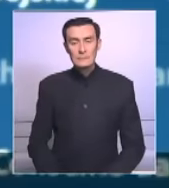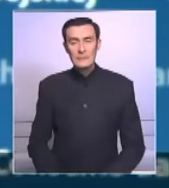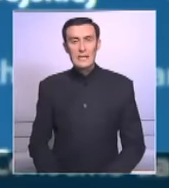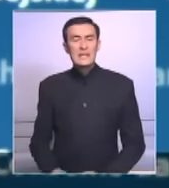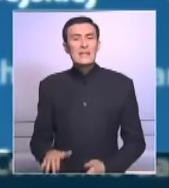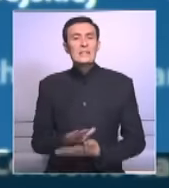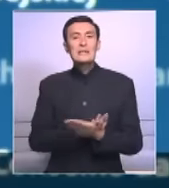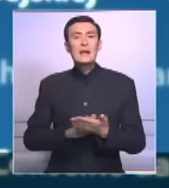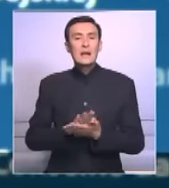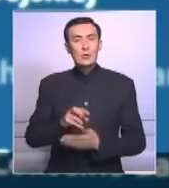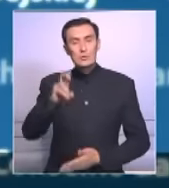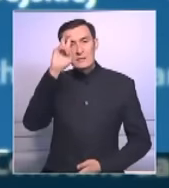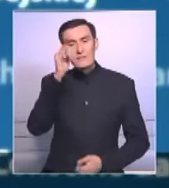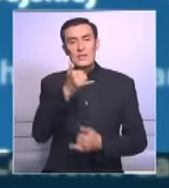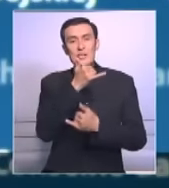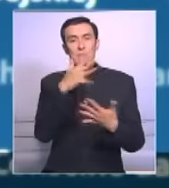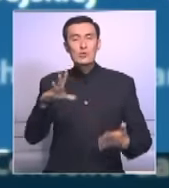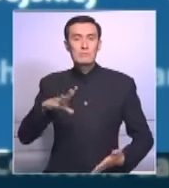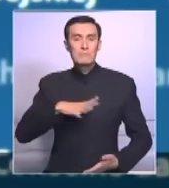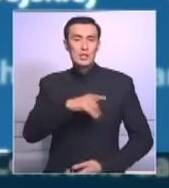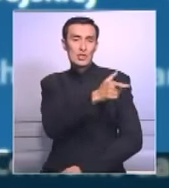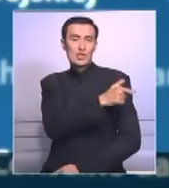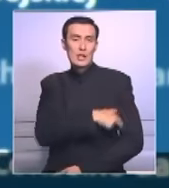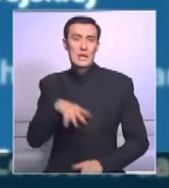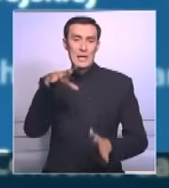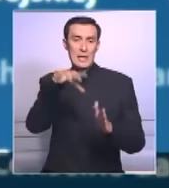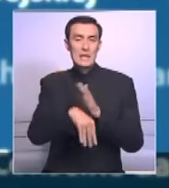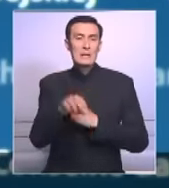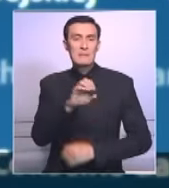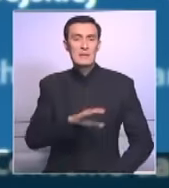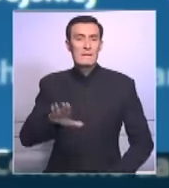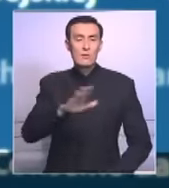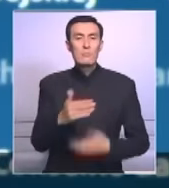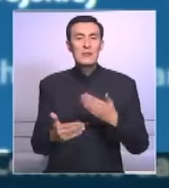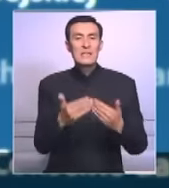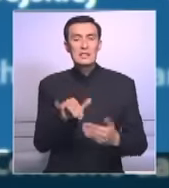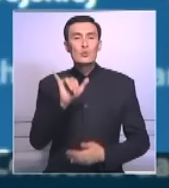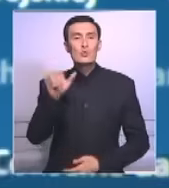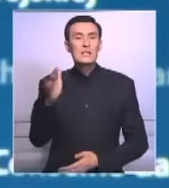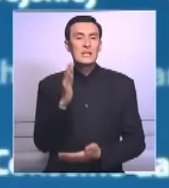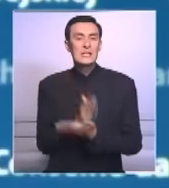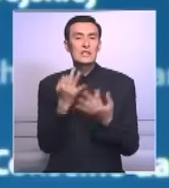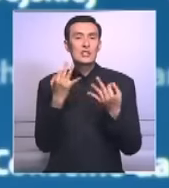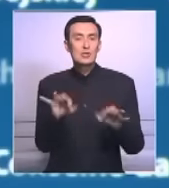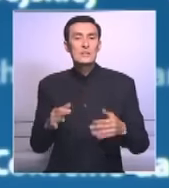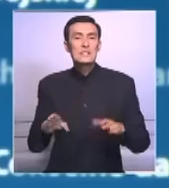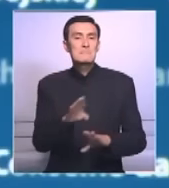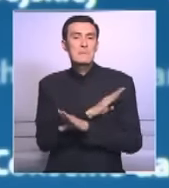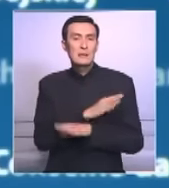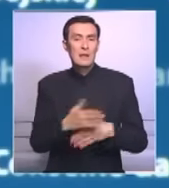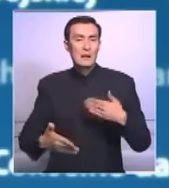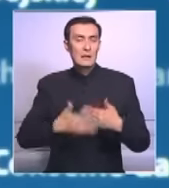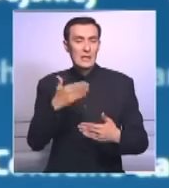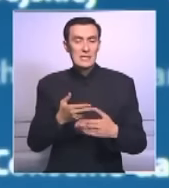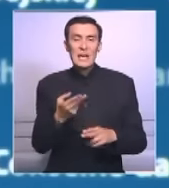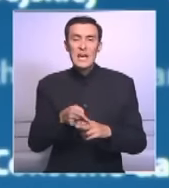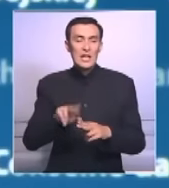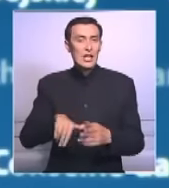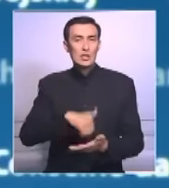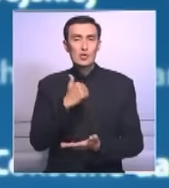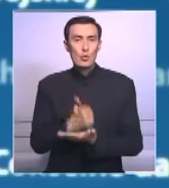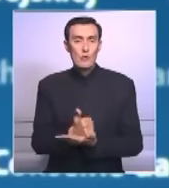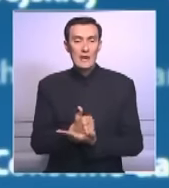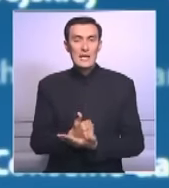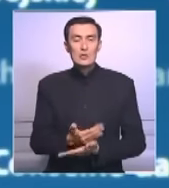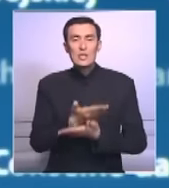Никакая страна не может быть членом Евросоюза, если на ее территории разрешена смертная казнь. Это предельно ясно, это основа основ.